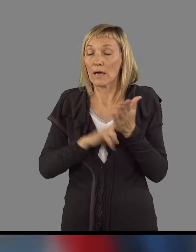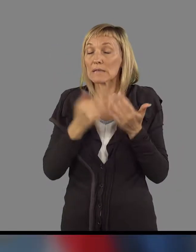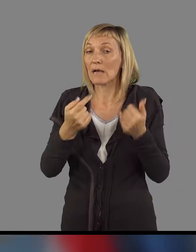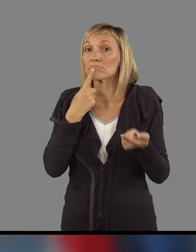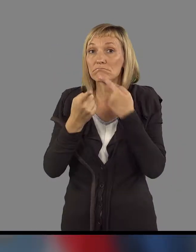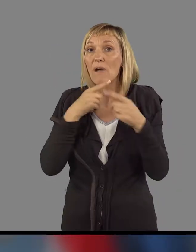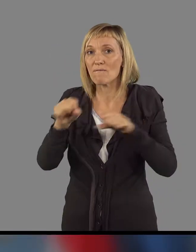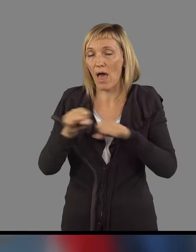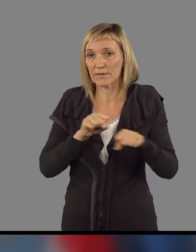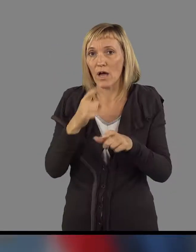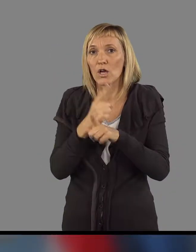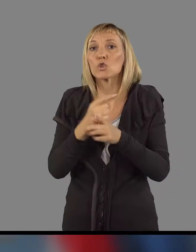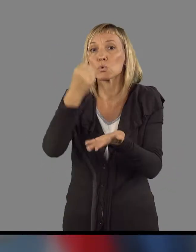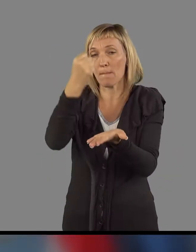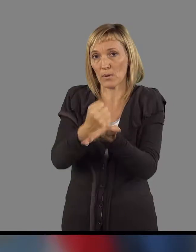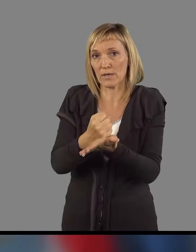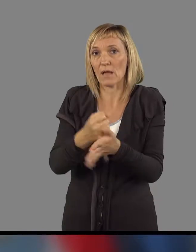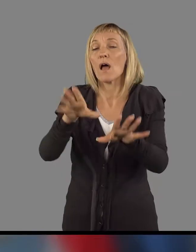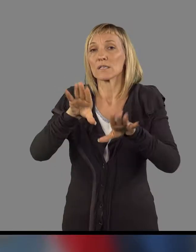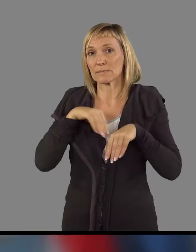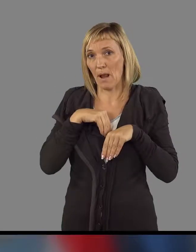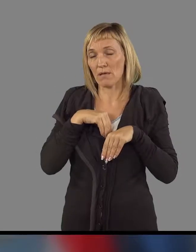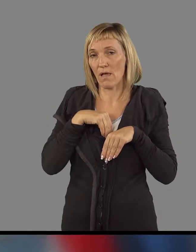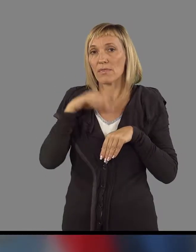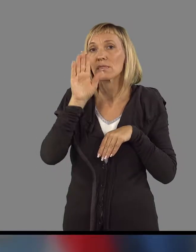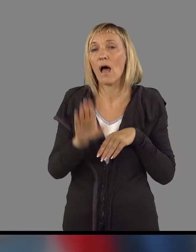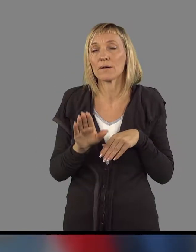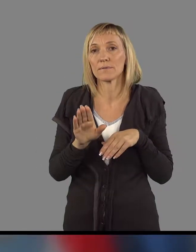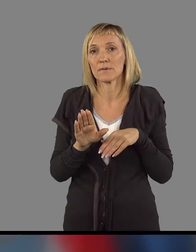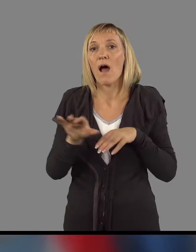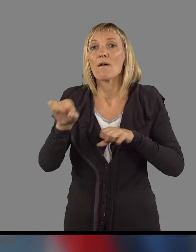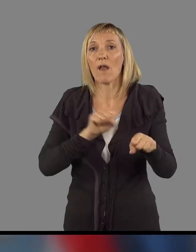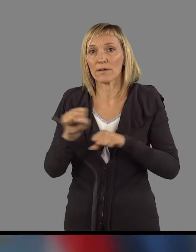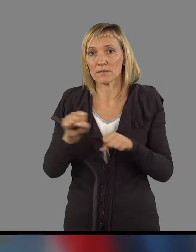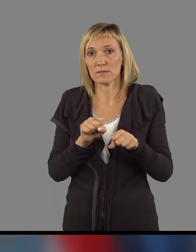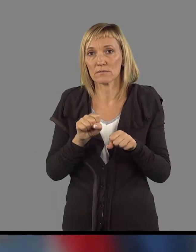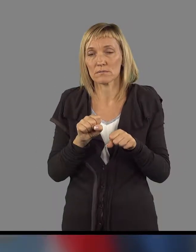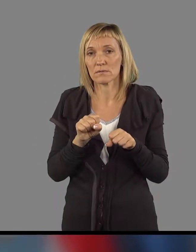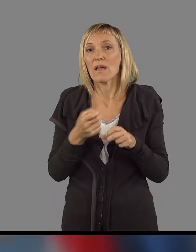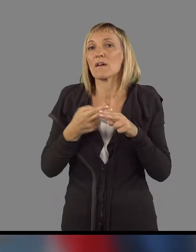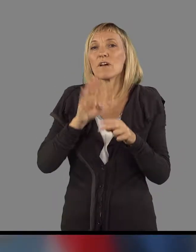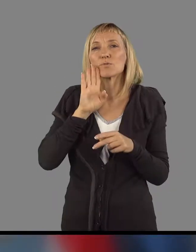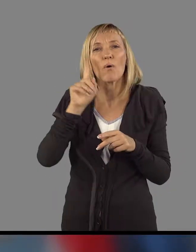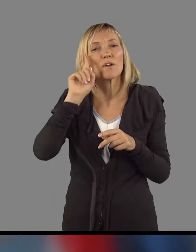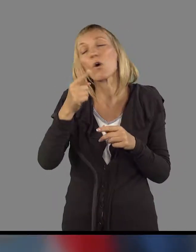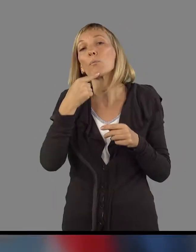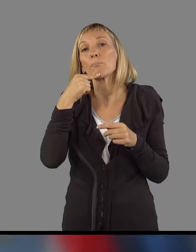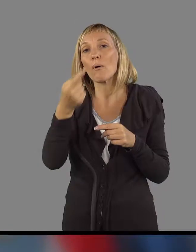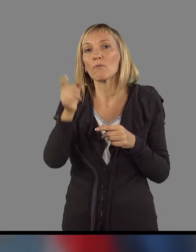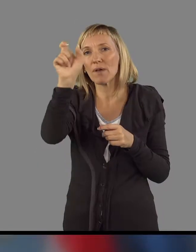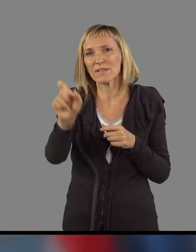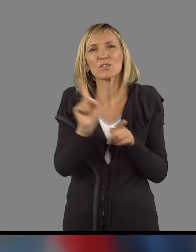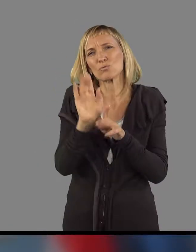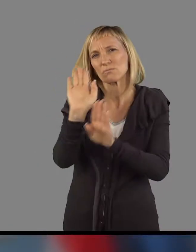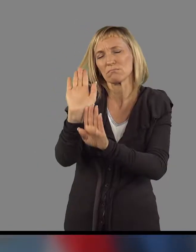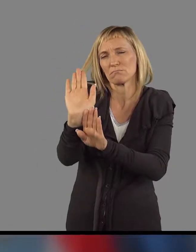na vladi in je bil tudi potrjen. Torej, sprejet na vladi. Več o tem bo vedel povedati in bi